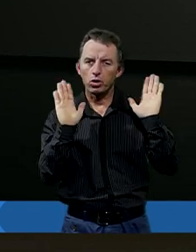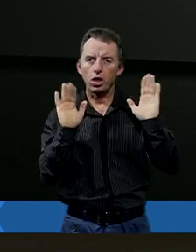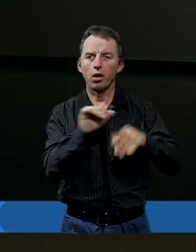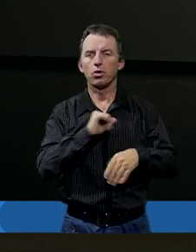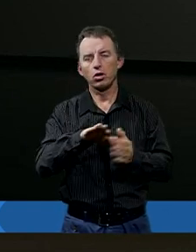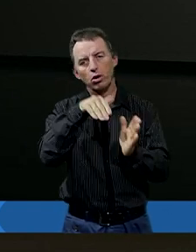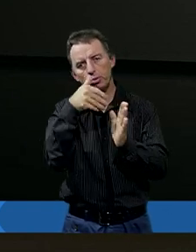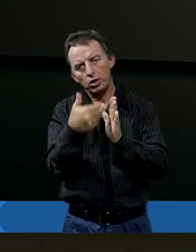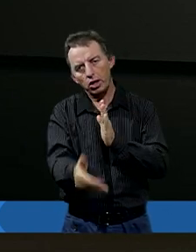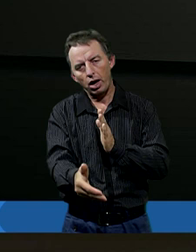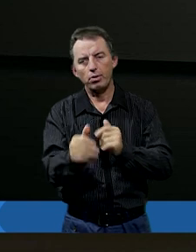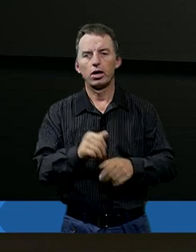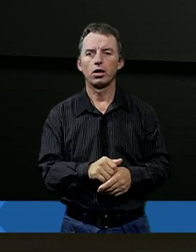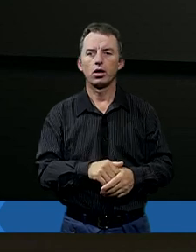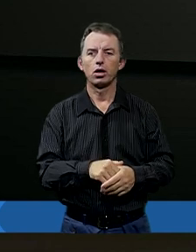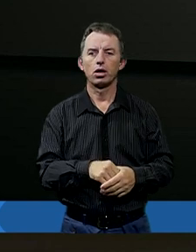i przegramy?